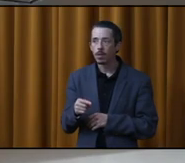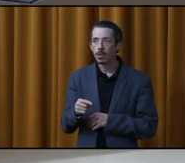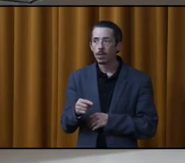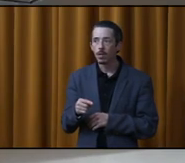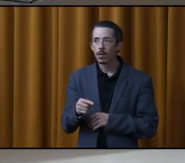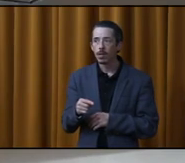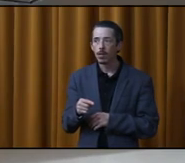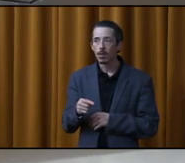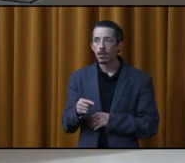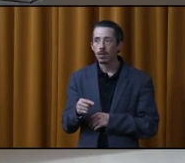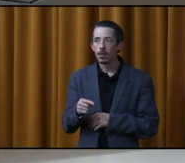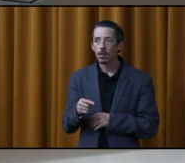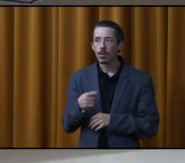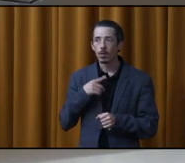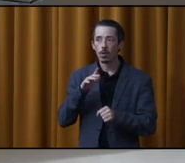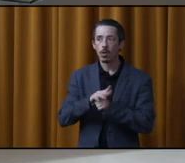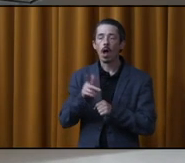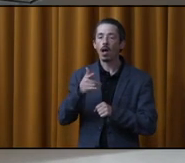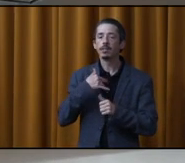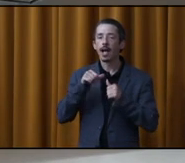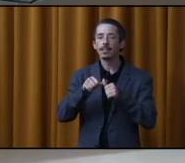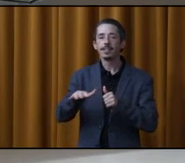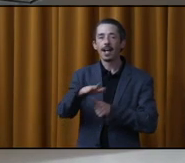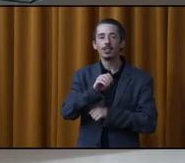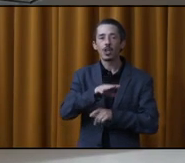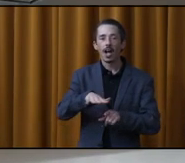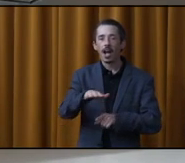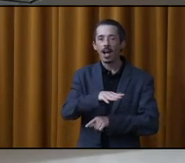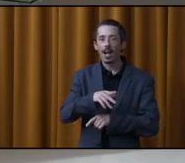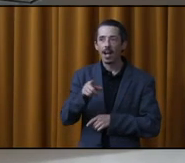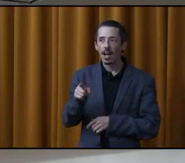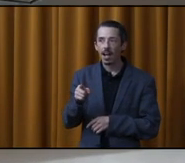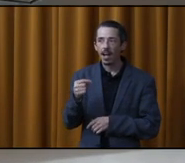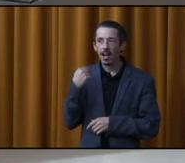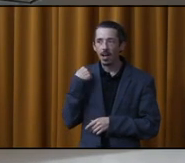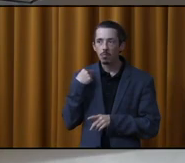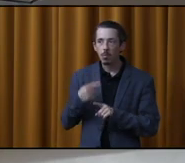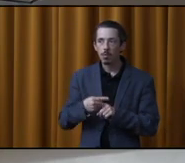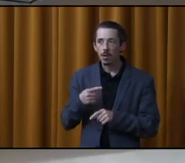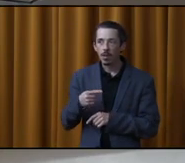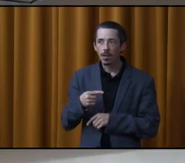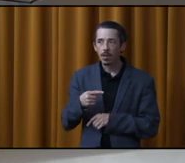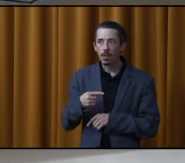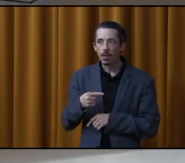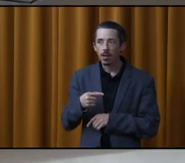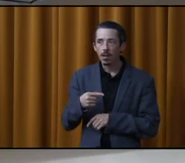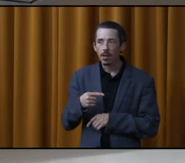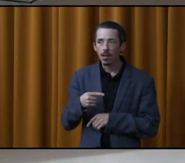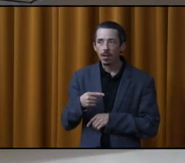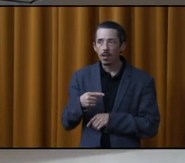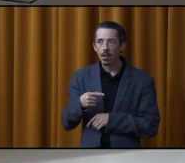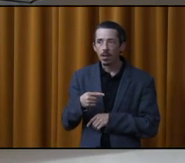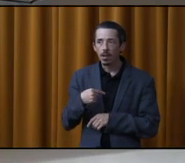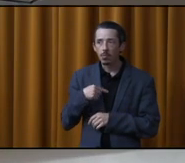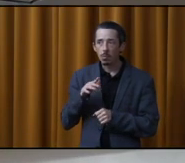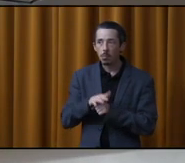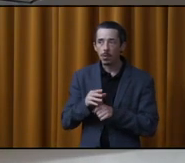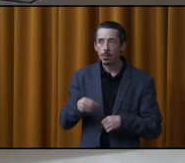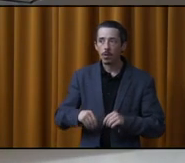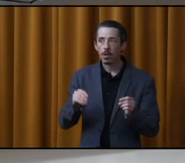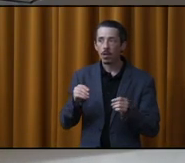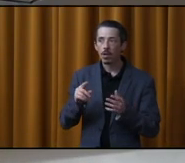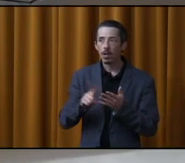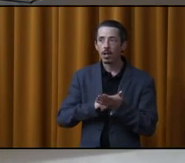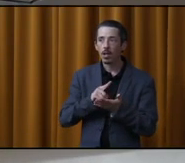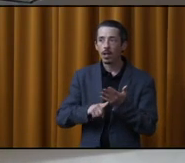Lemay me promis, quand il voit l'acte de vente de ma maison, il va annuler